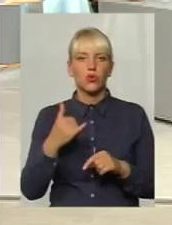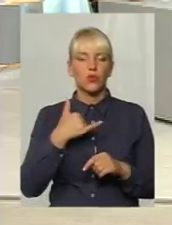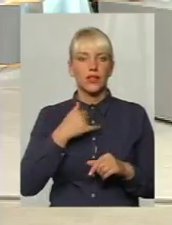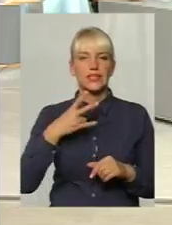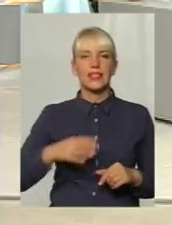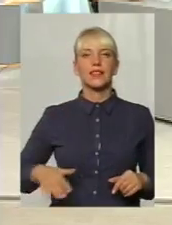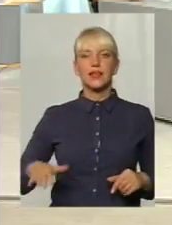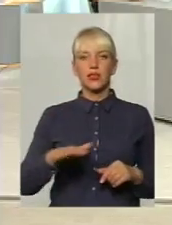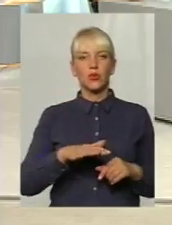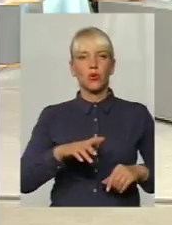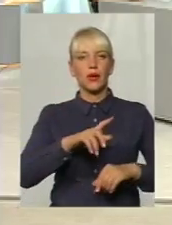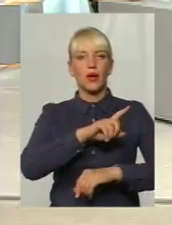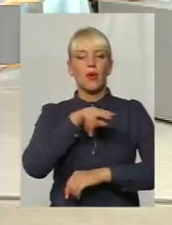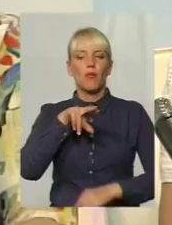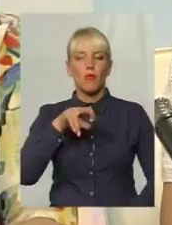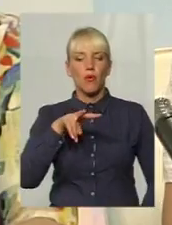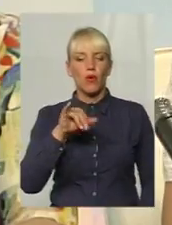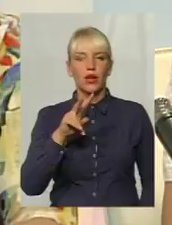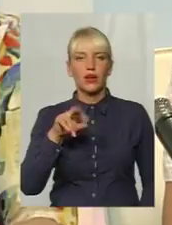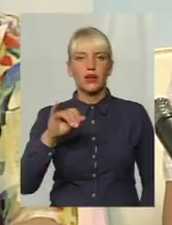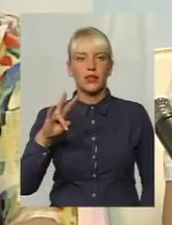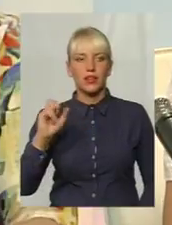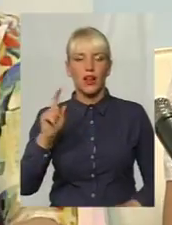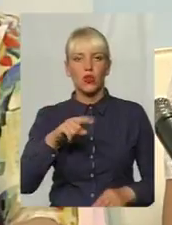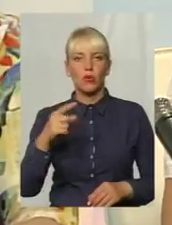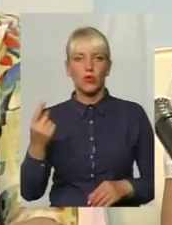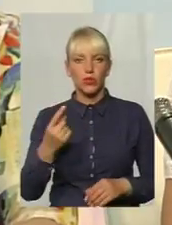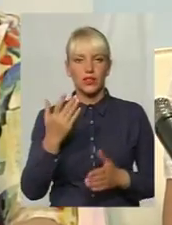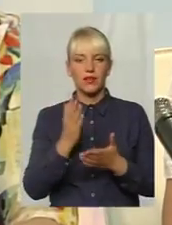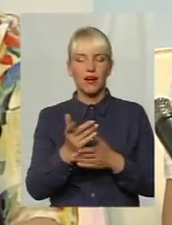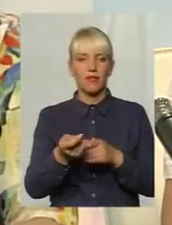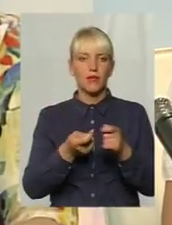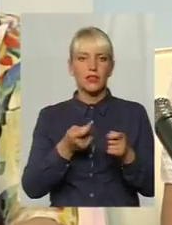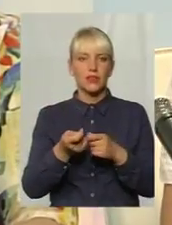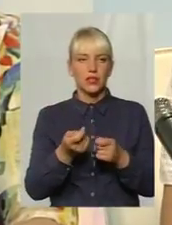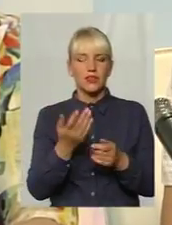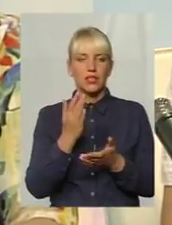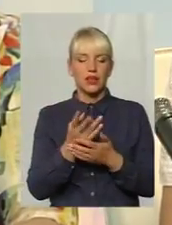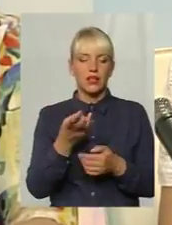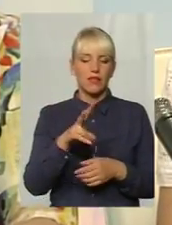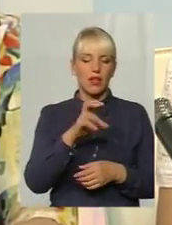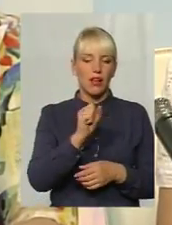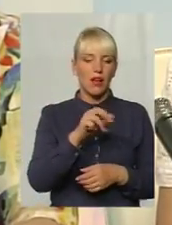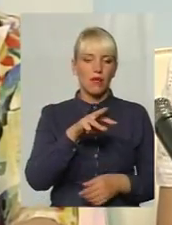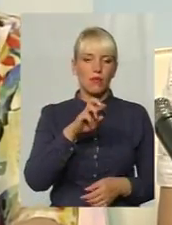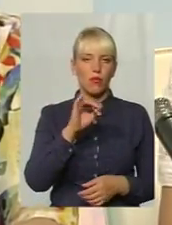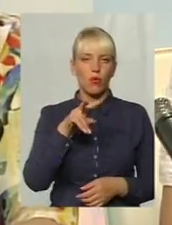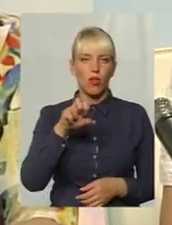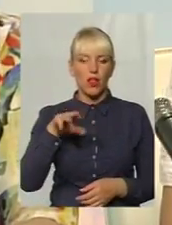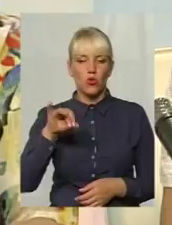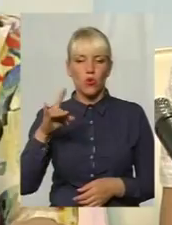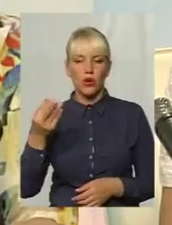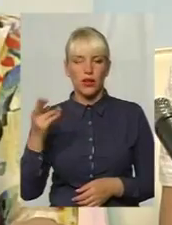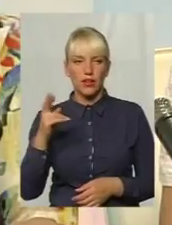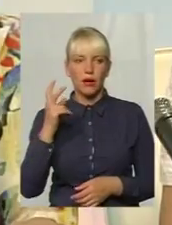території першої поліклініки, в цьому приміщенні є адміністрація, розташовані дві амбулаторії постійно і дві амбулаторії тимчасово на